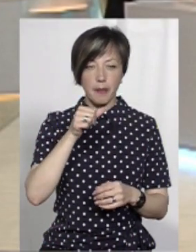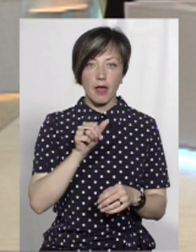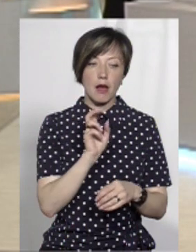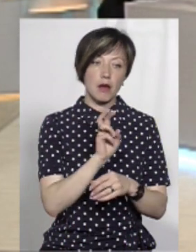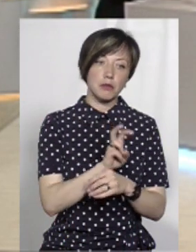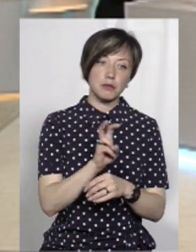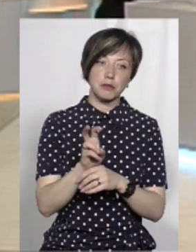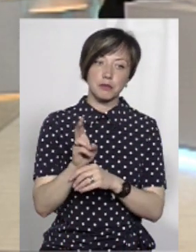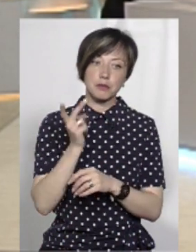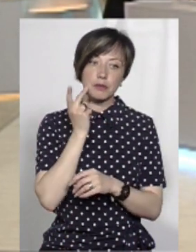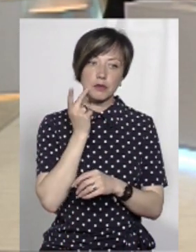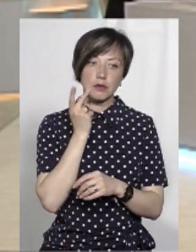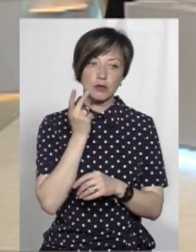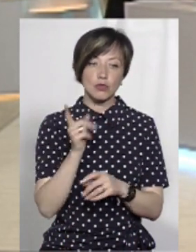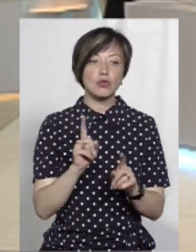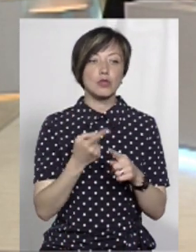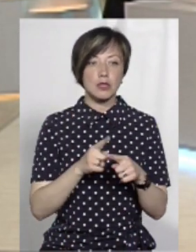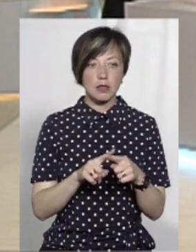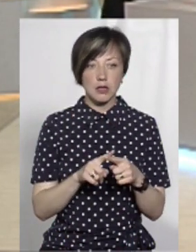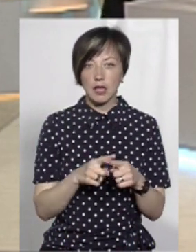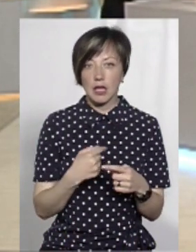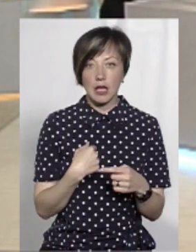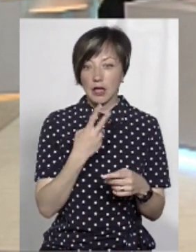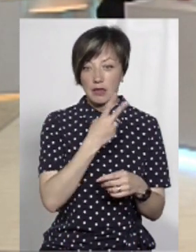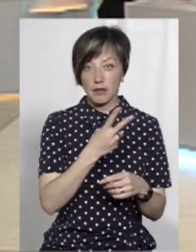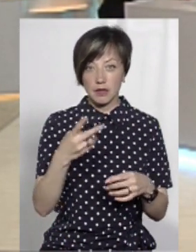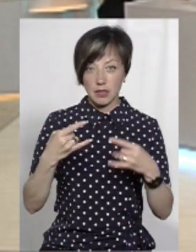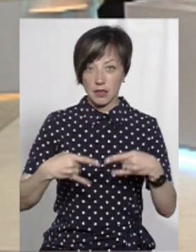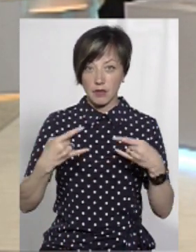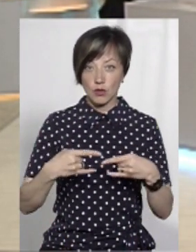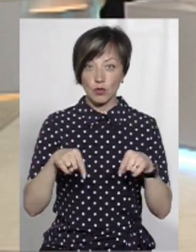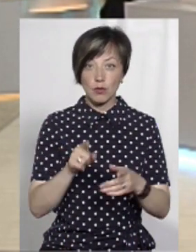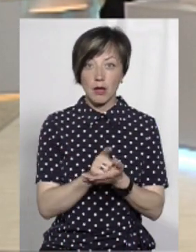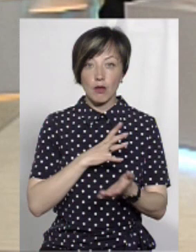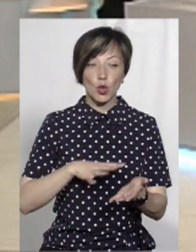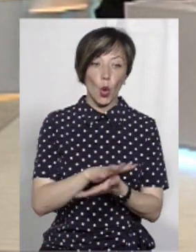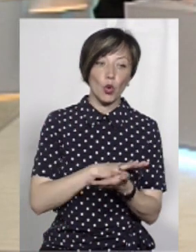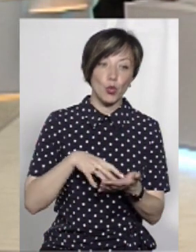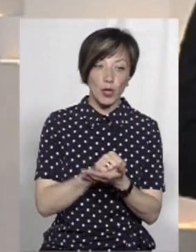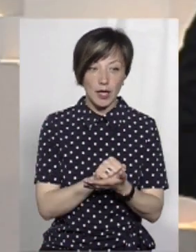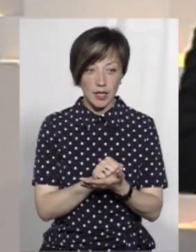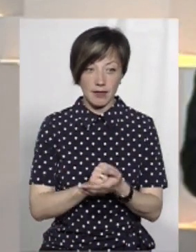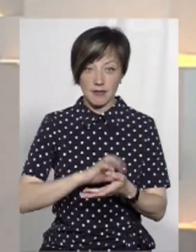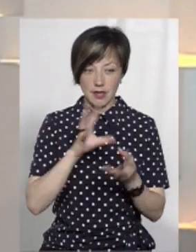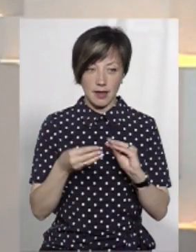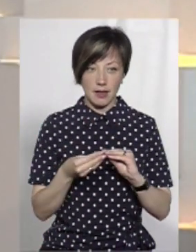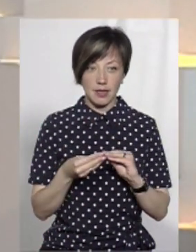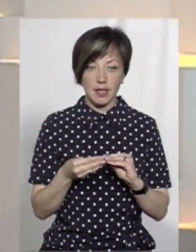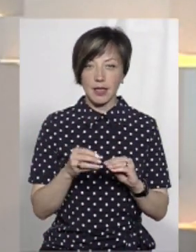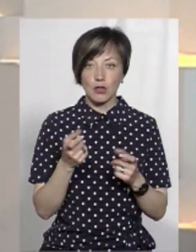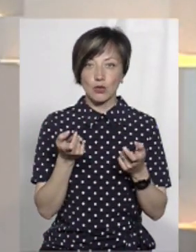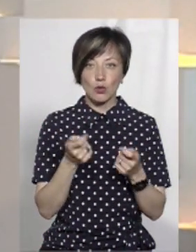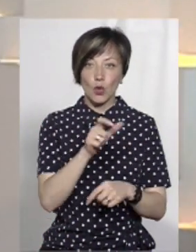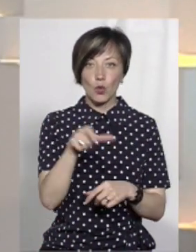Він ходив, постійно озирався, я кажу, слухайте, що таке? Він каже, ну я не дивився того телевізора, тут мали бути руїни взагалі, знаєте, і там